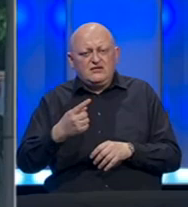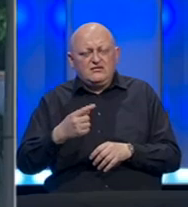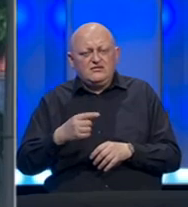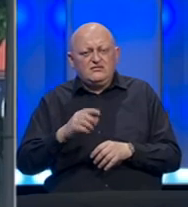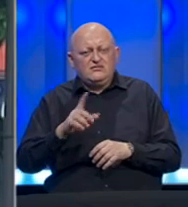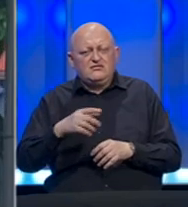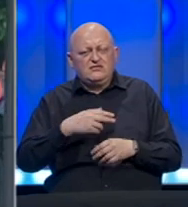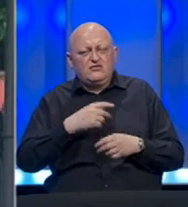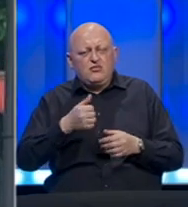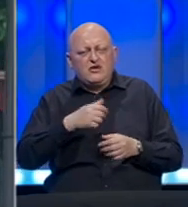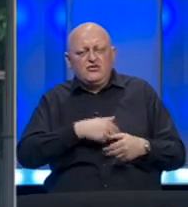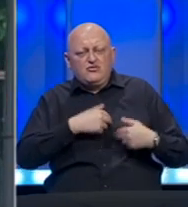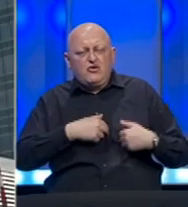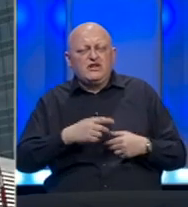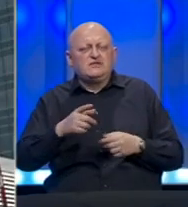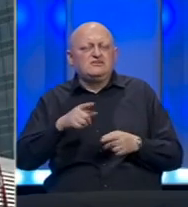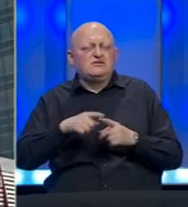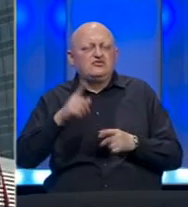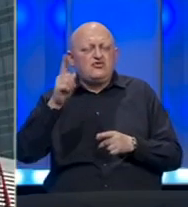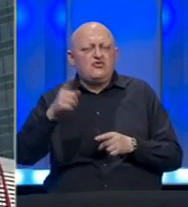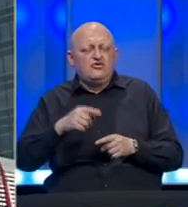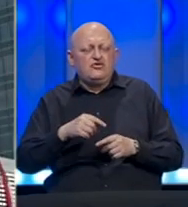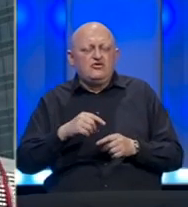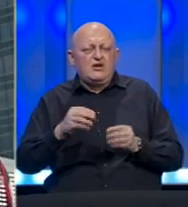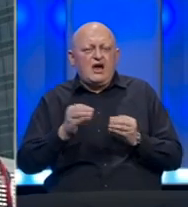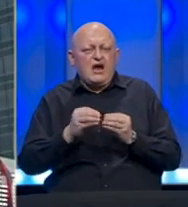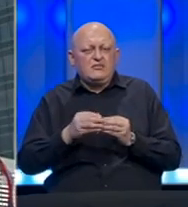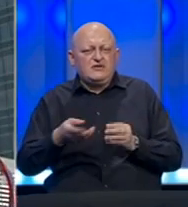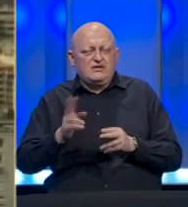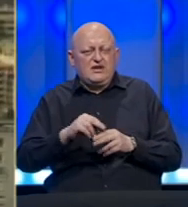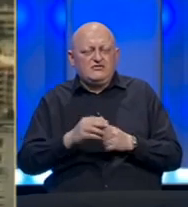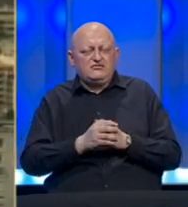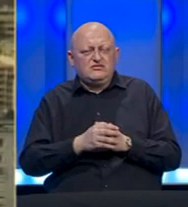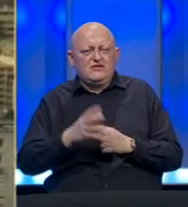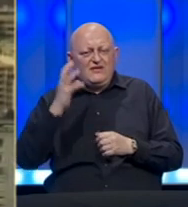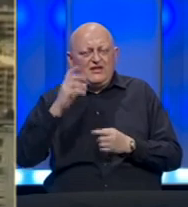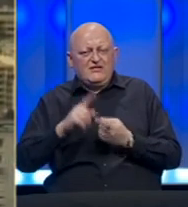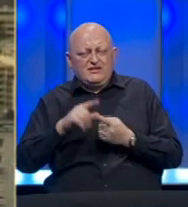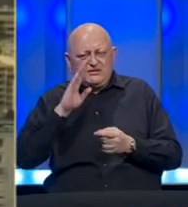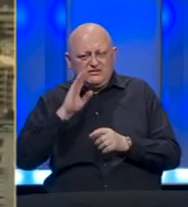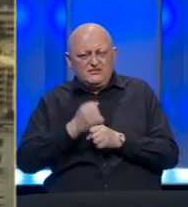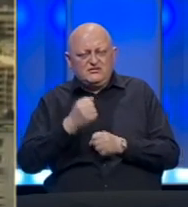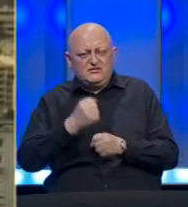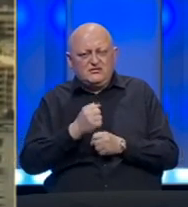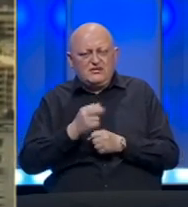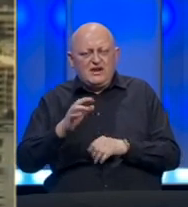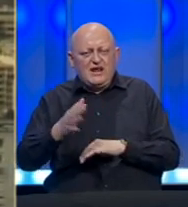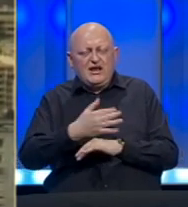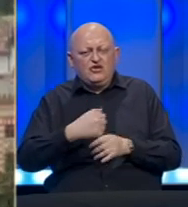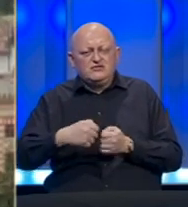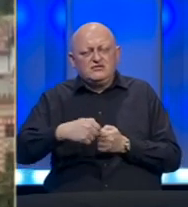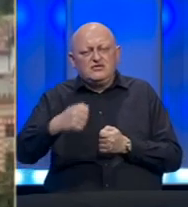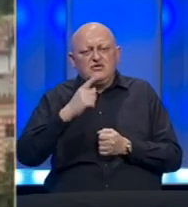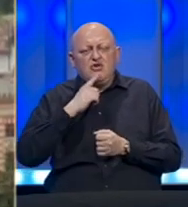poreza i doprinosa i za april uz isplatu najniže plate. Vlada federacije BiH radi na ekonomskim mjerama